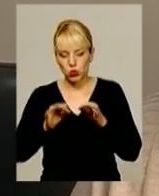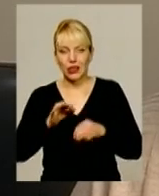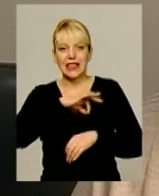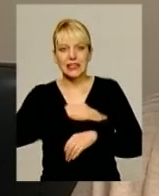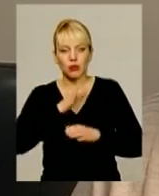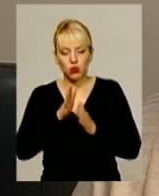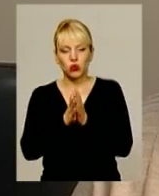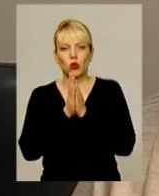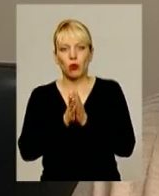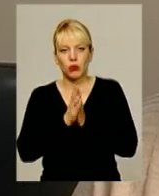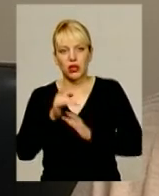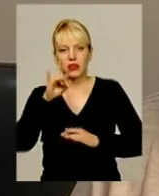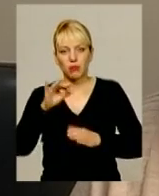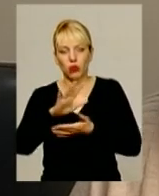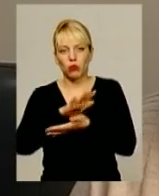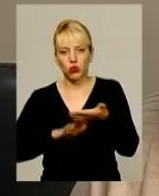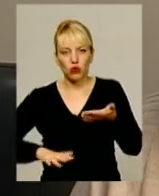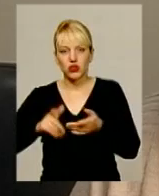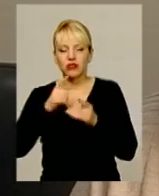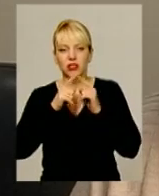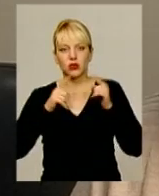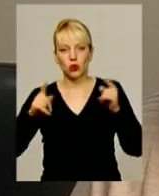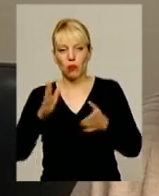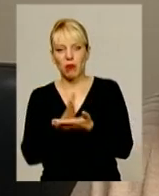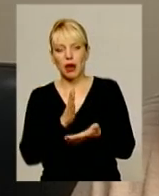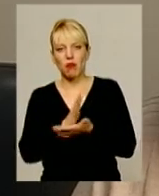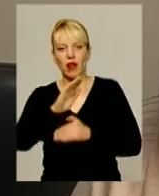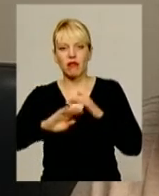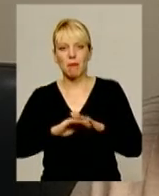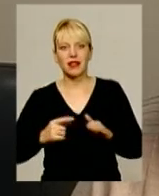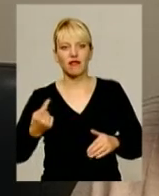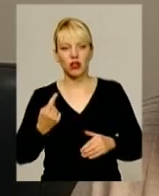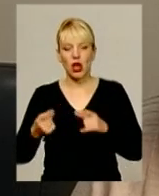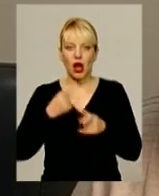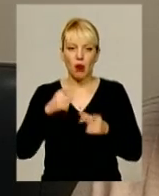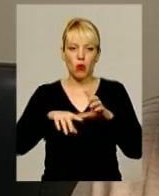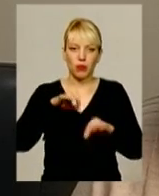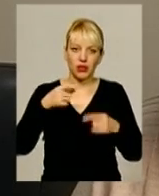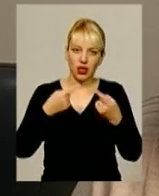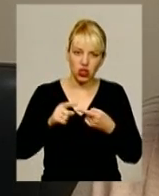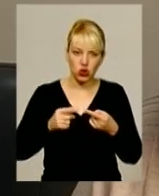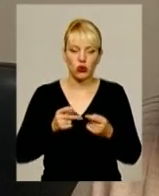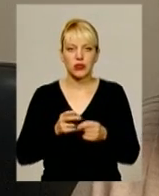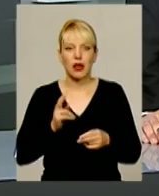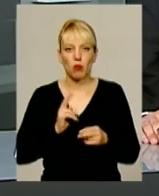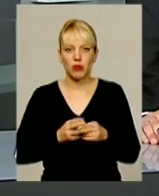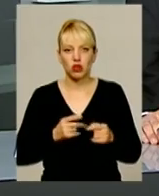клопотанням про продовження строку перебування під вартою або про обрання іншого запобіжного заходу.